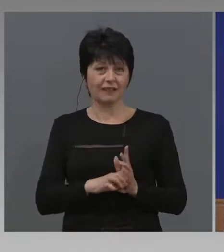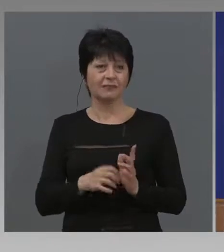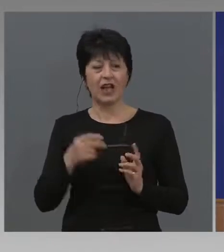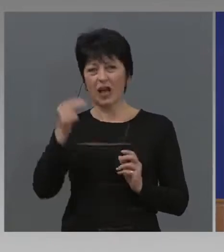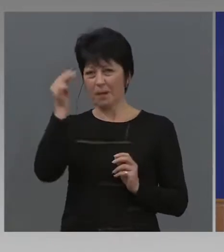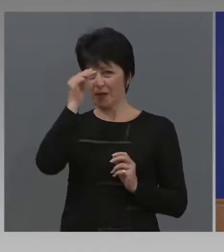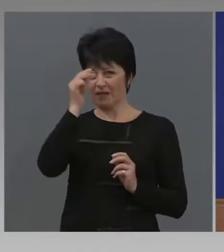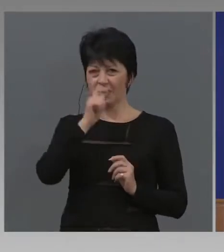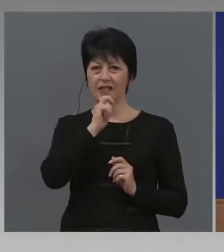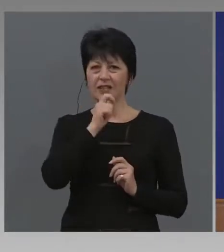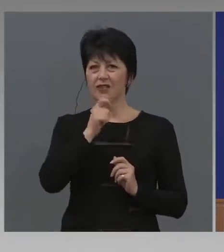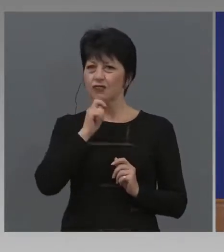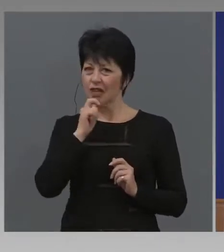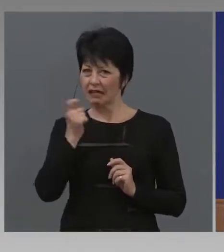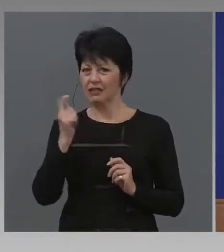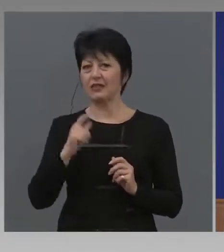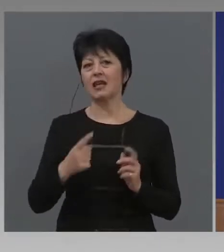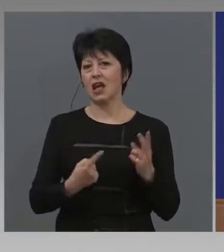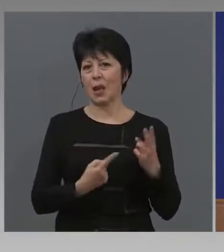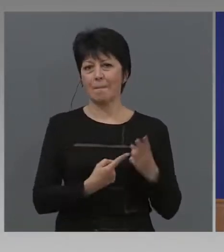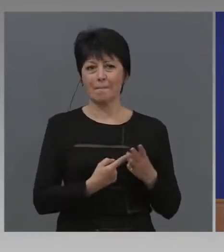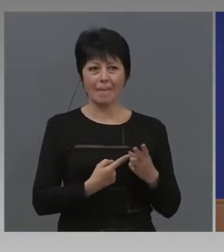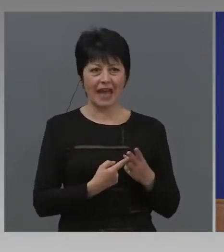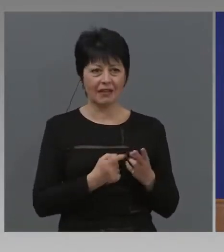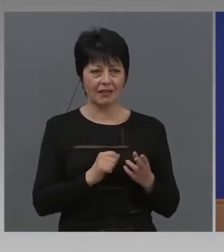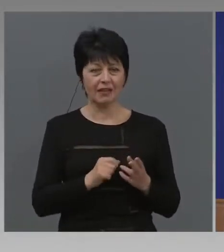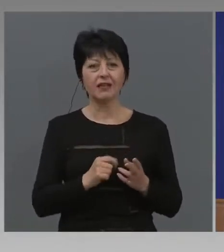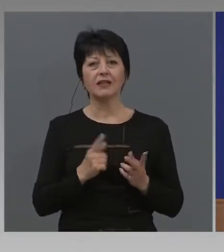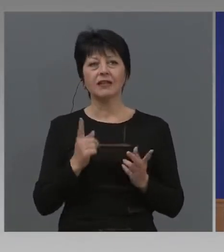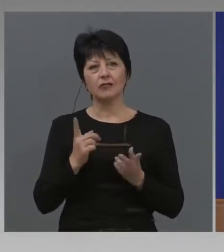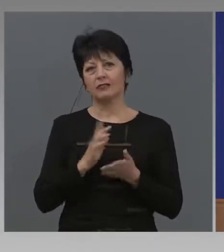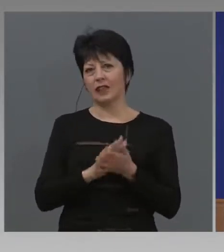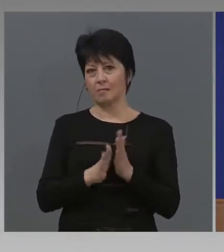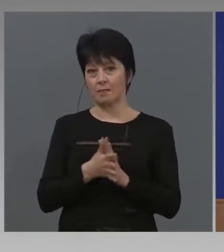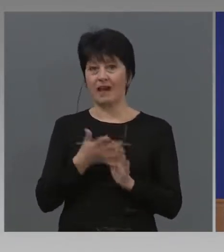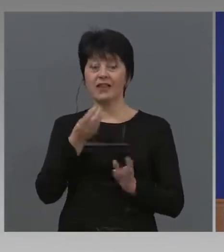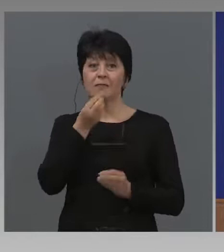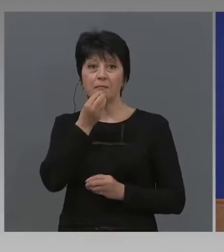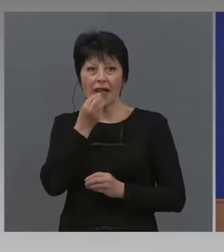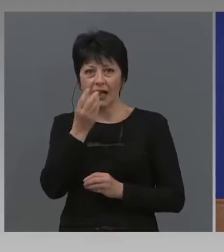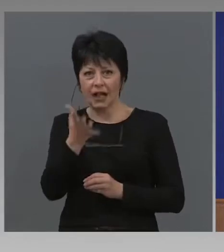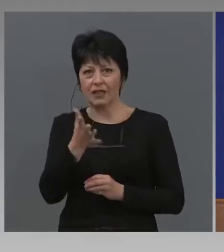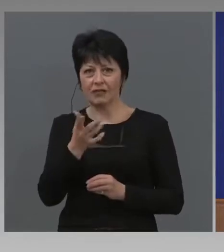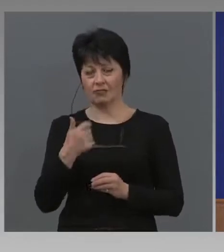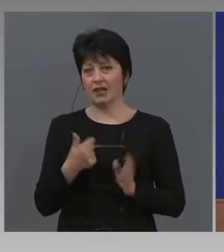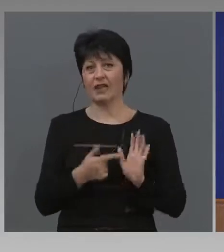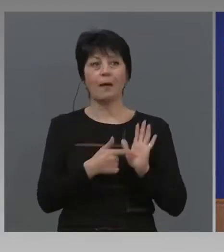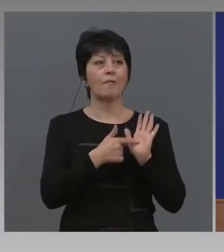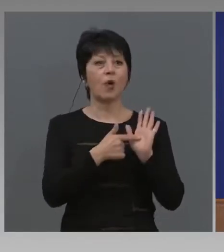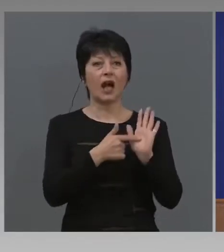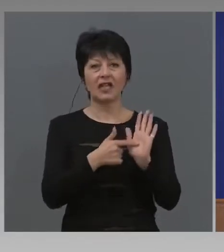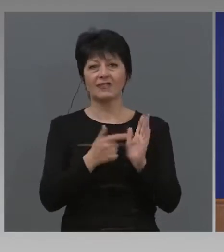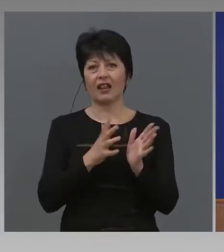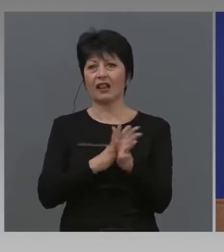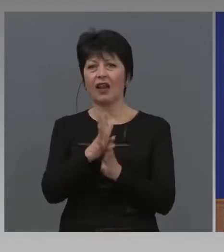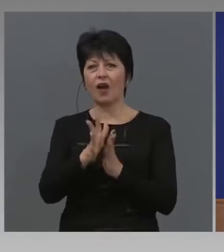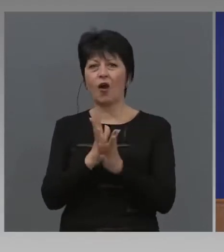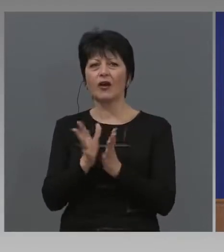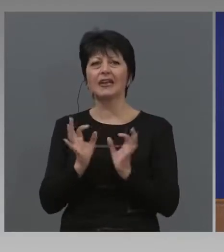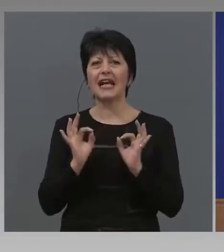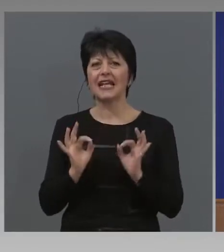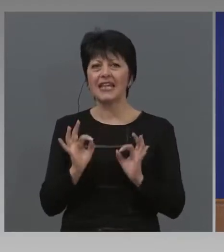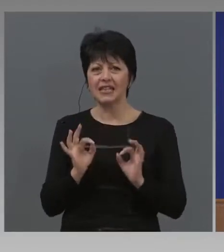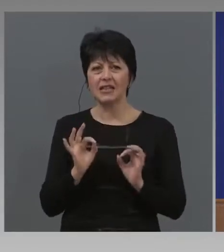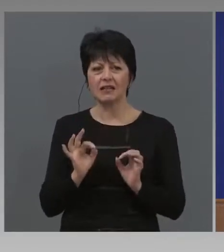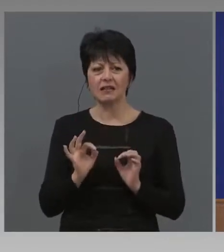българските журналисти и меди се справят прекрасно да показват на хората истинския проблем. И в